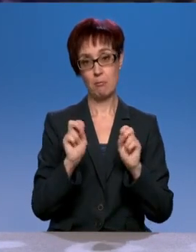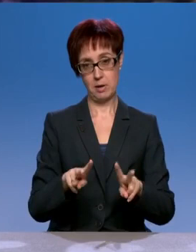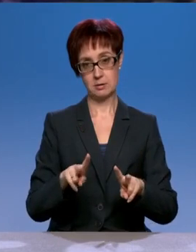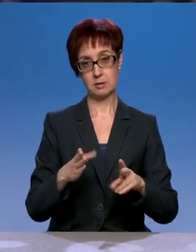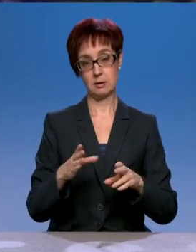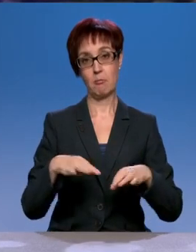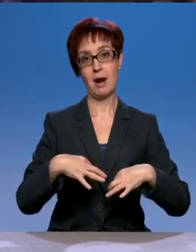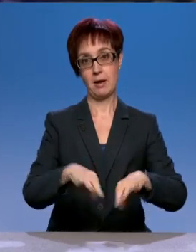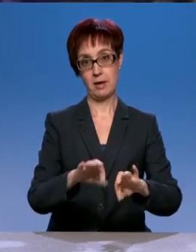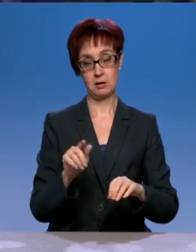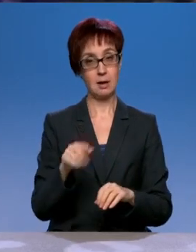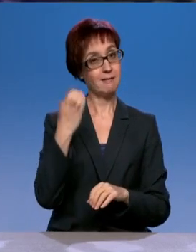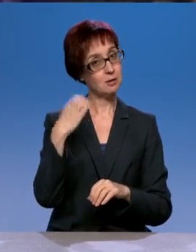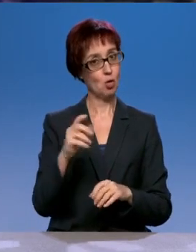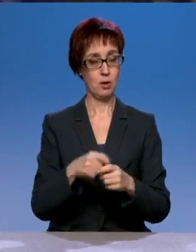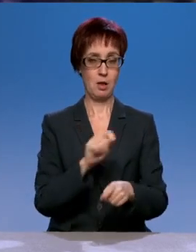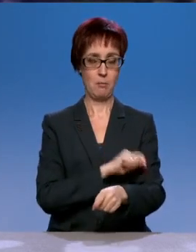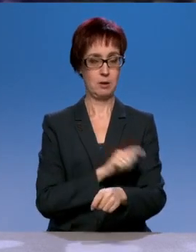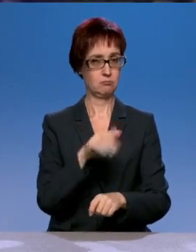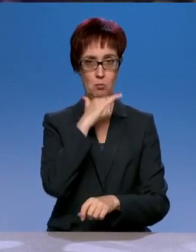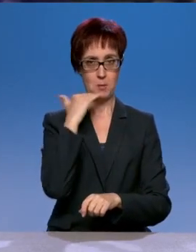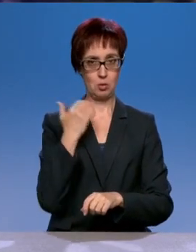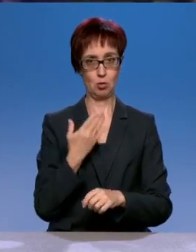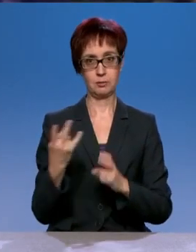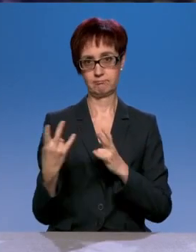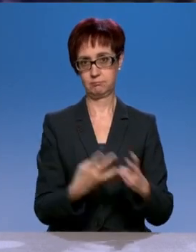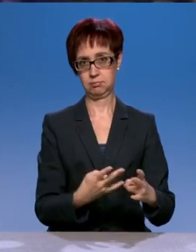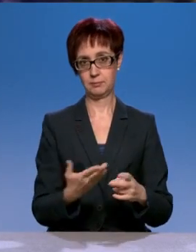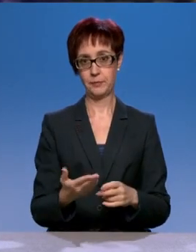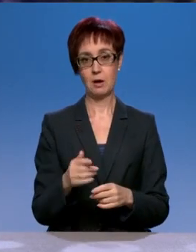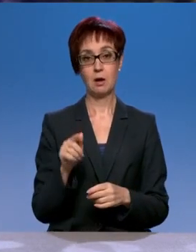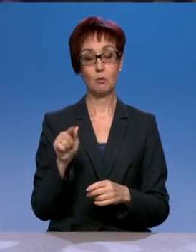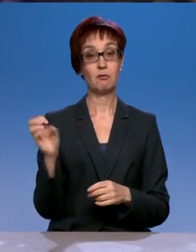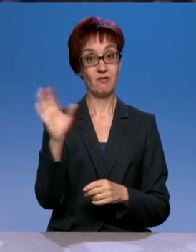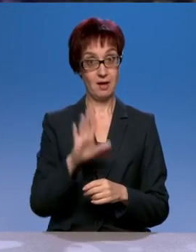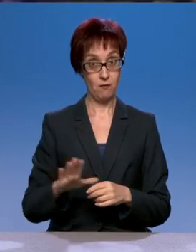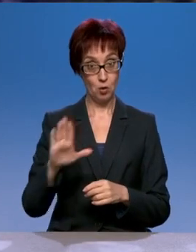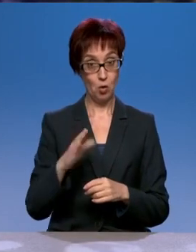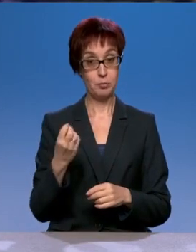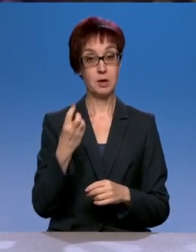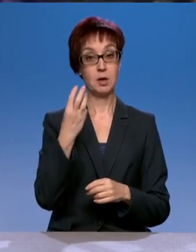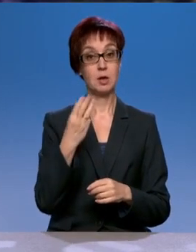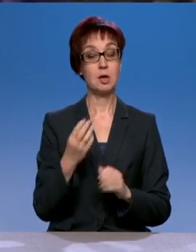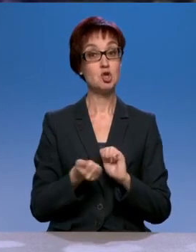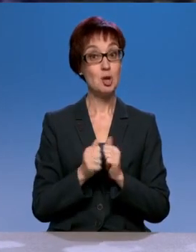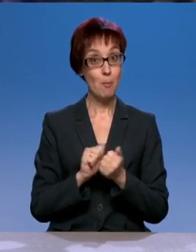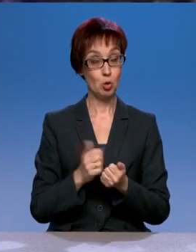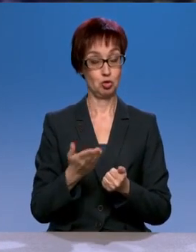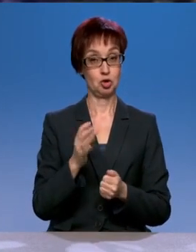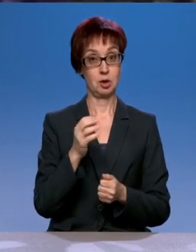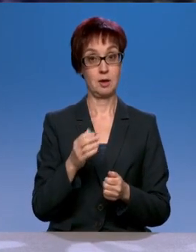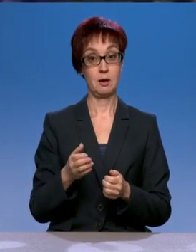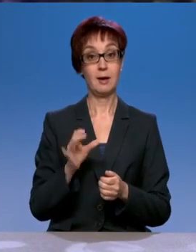каждая трасса рассчитана. Дело в том, что в Европе действительно щебеночные дороги и все грунтовки считаются точно так же дорогами.